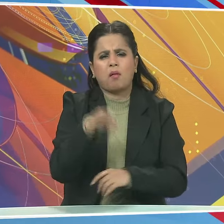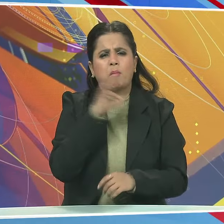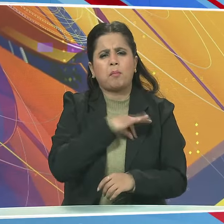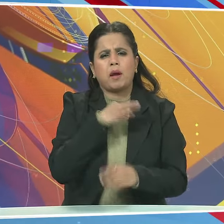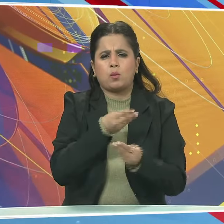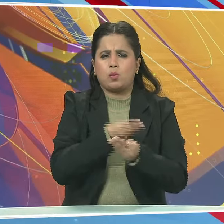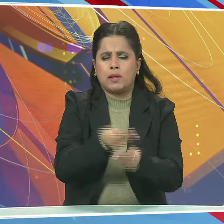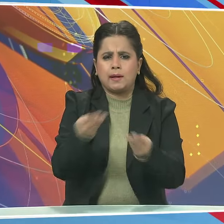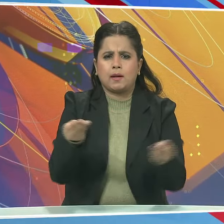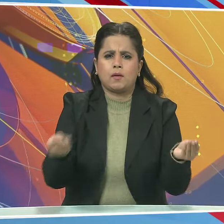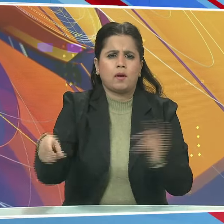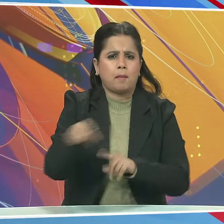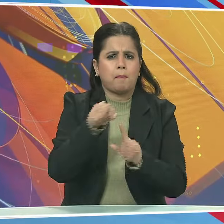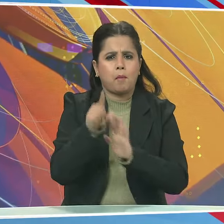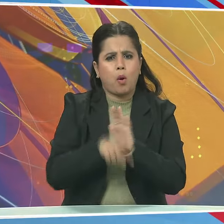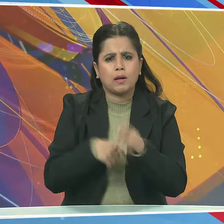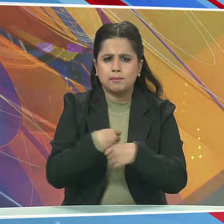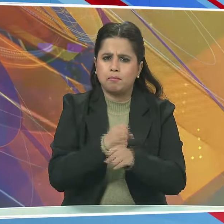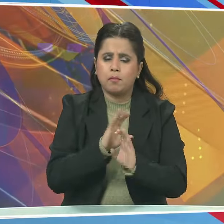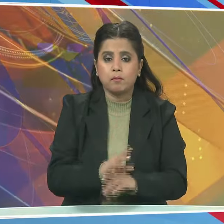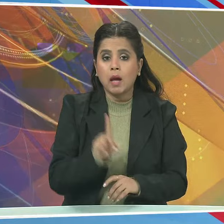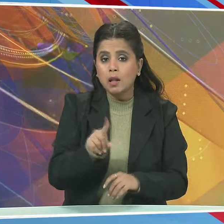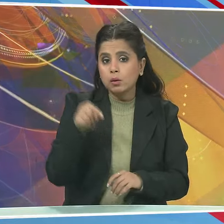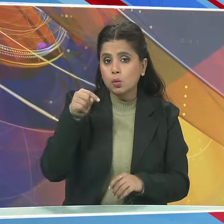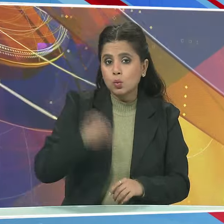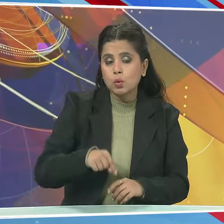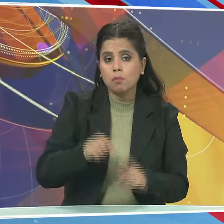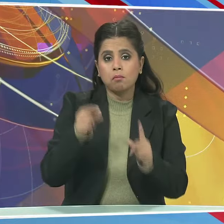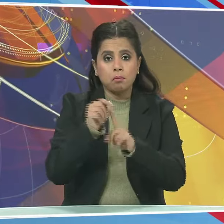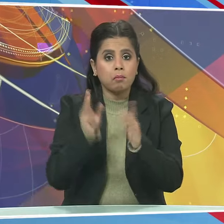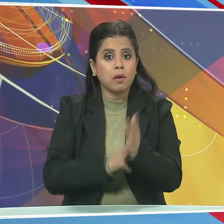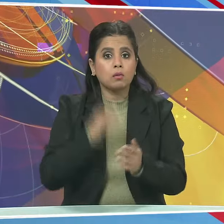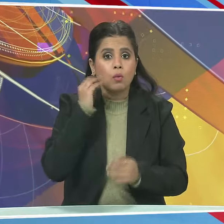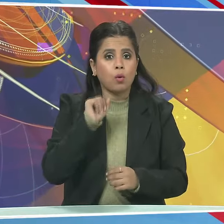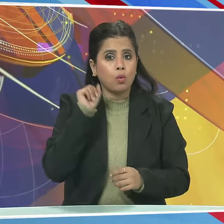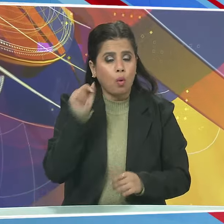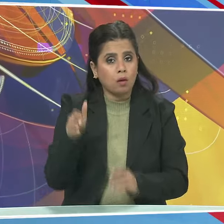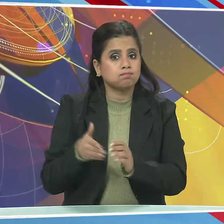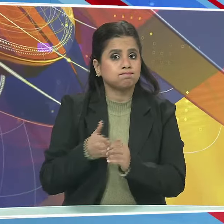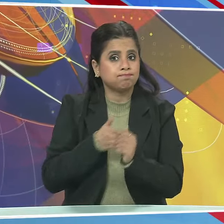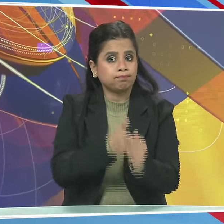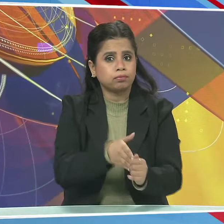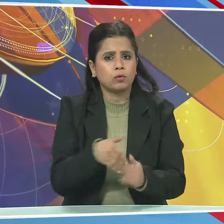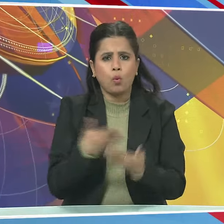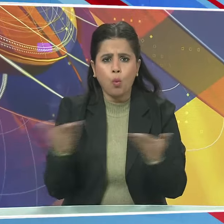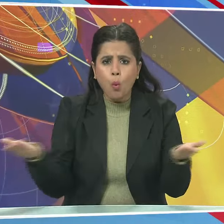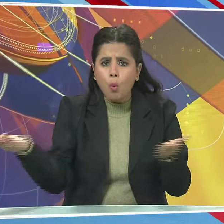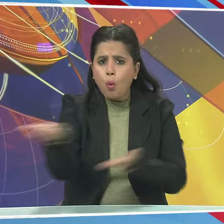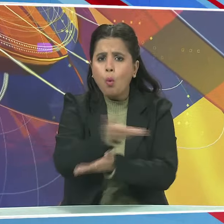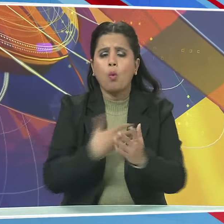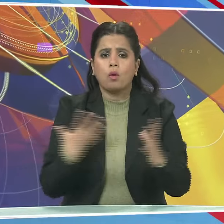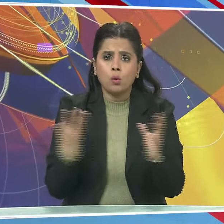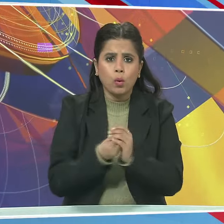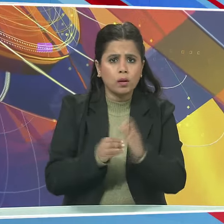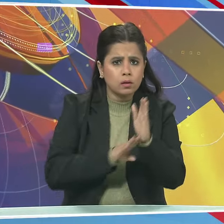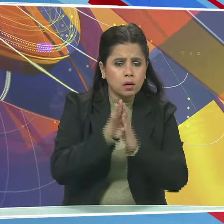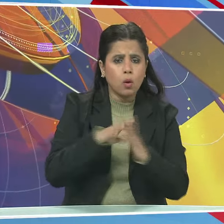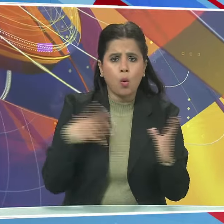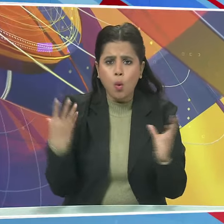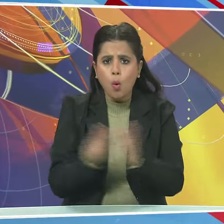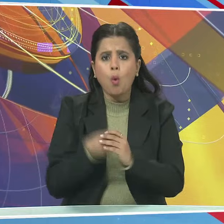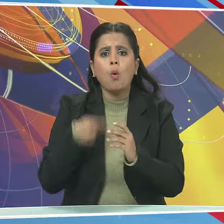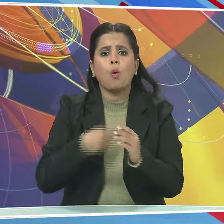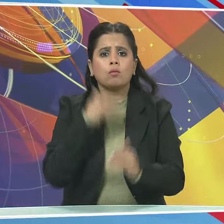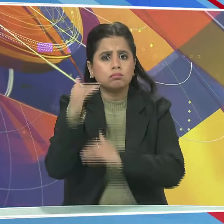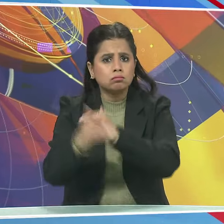पहुचाने के लिए बनाई जाती थी लेकिन आज PM मोदी के नेतरत में सबका साथ सबका विकास के सिद्धान्त